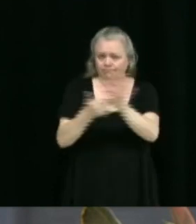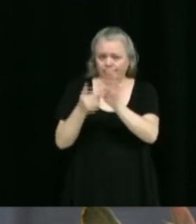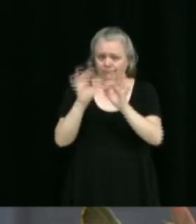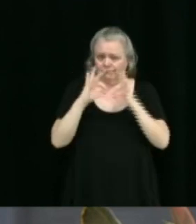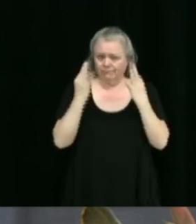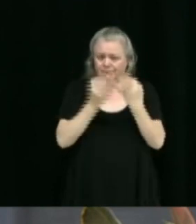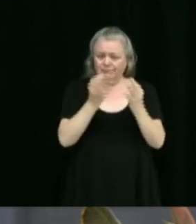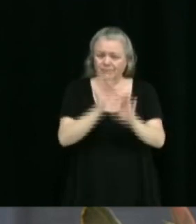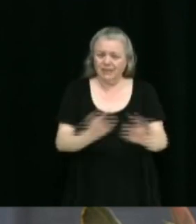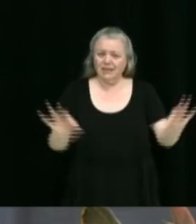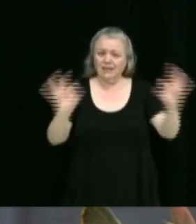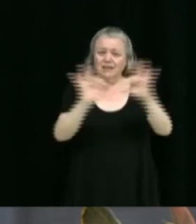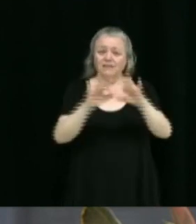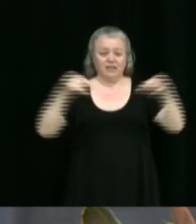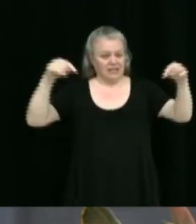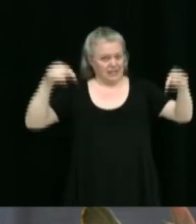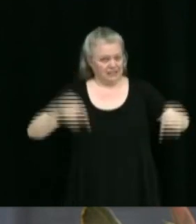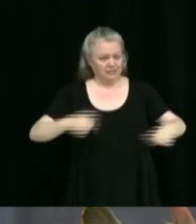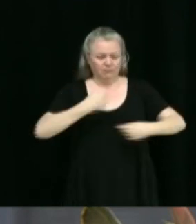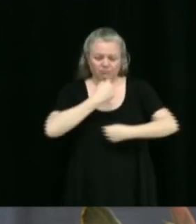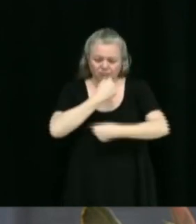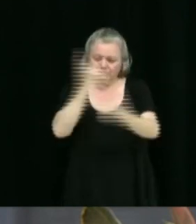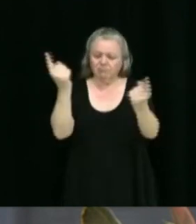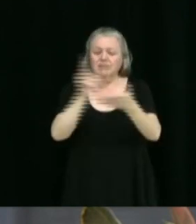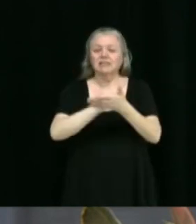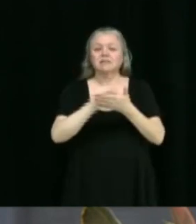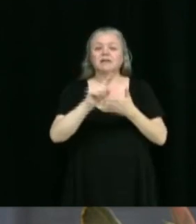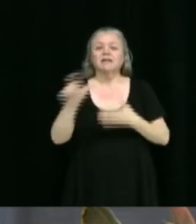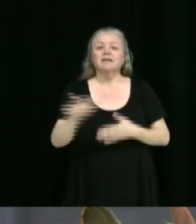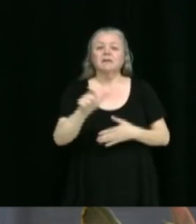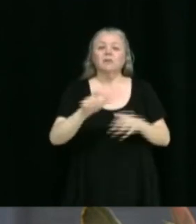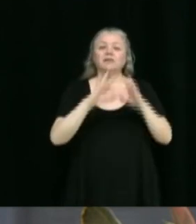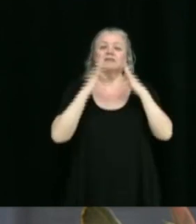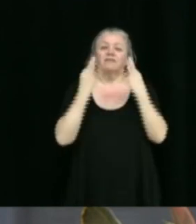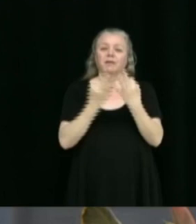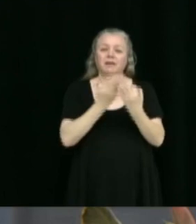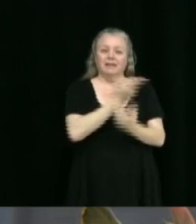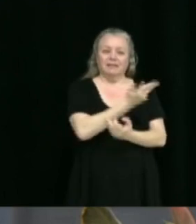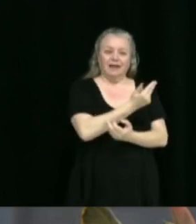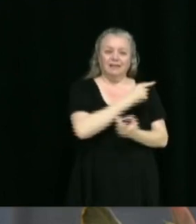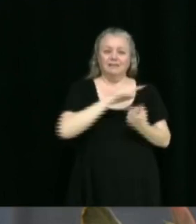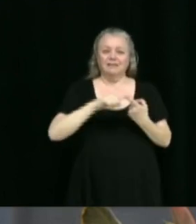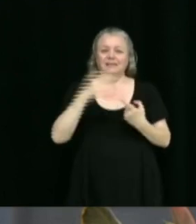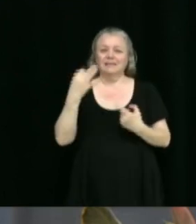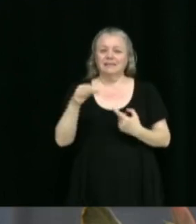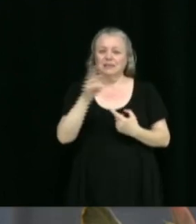conséquence, il est attendu de proclamer la Semaine québécoise des familles du 13 au 19 mai 2024.